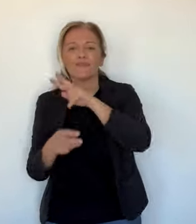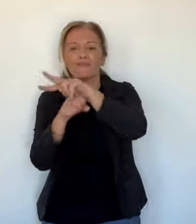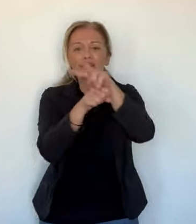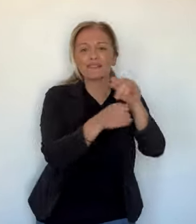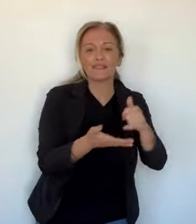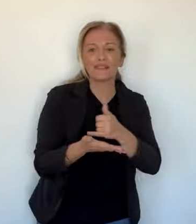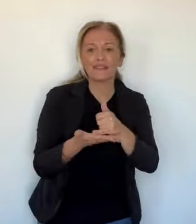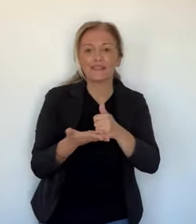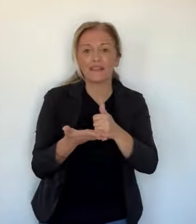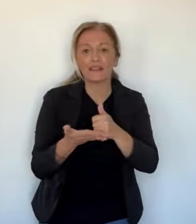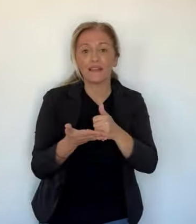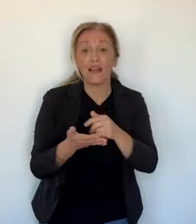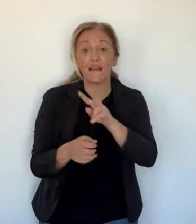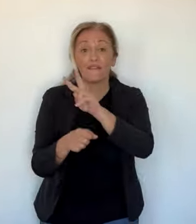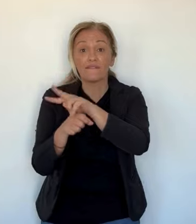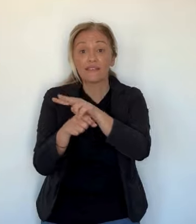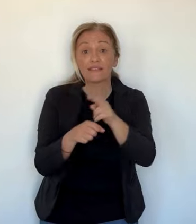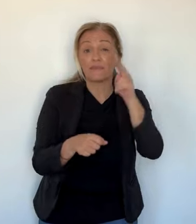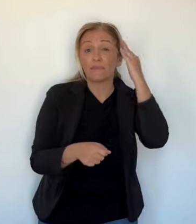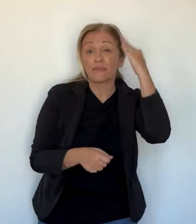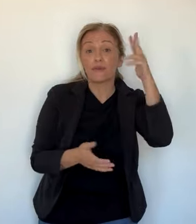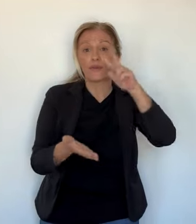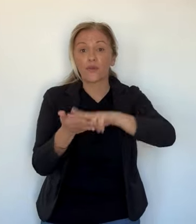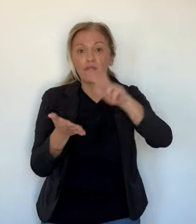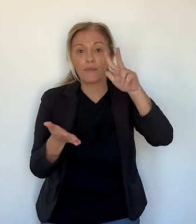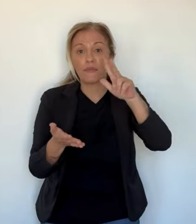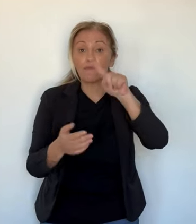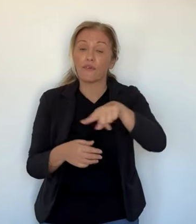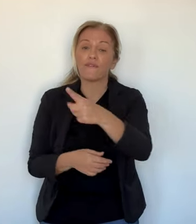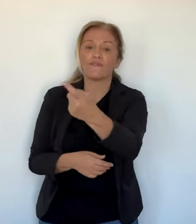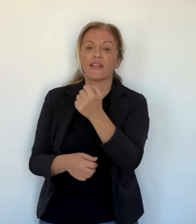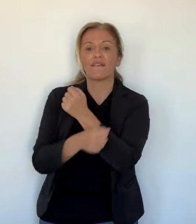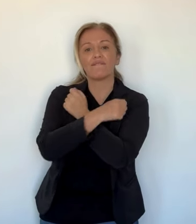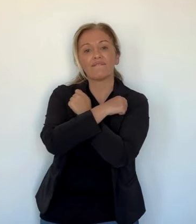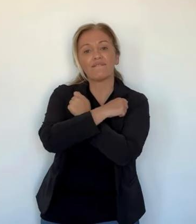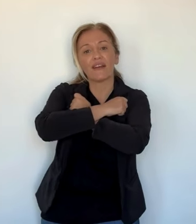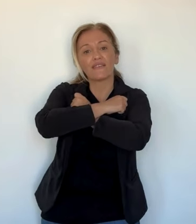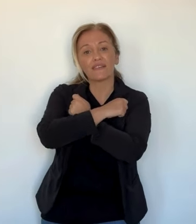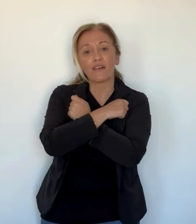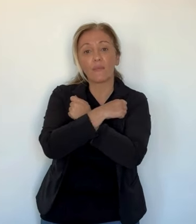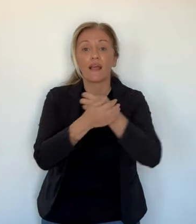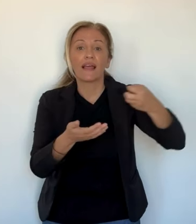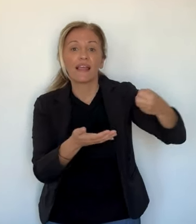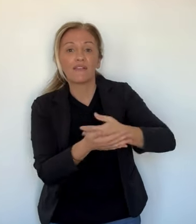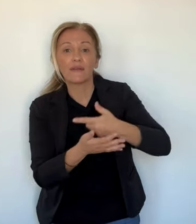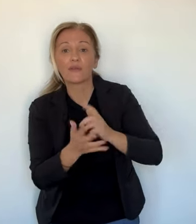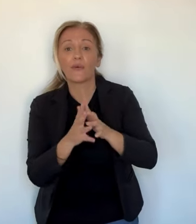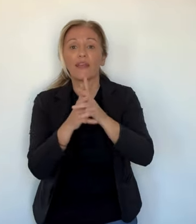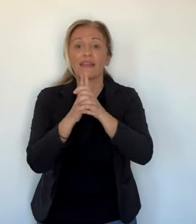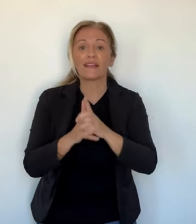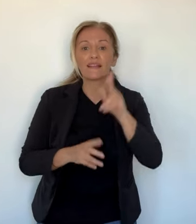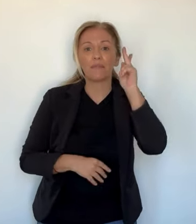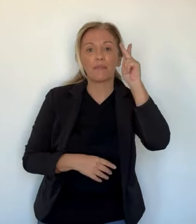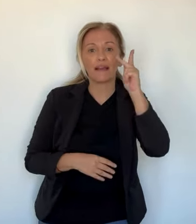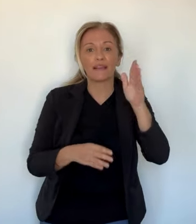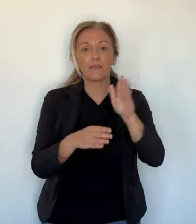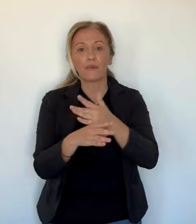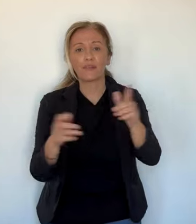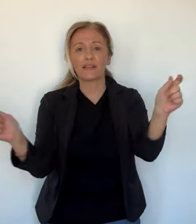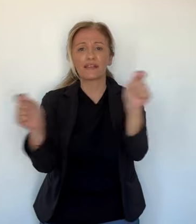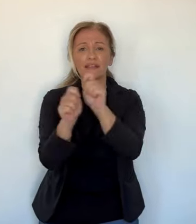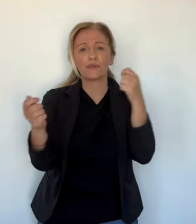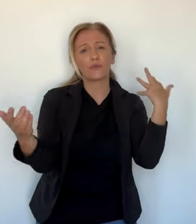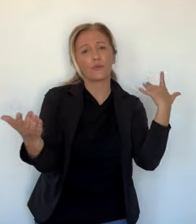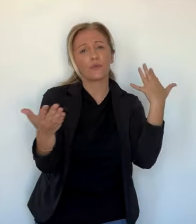Jamais un souverain pontife n'a foulé le sol insulaire. Une confirmation qui doit venir du Vatican, mais selon nos informations, le